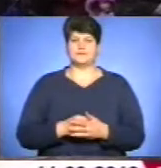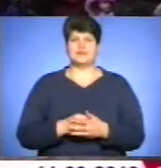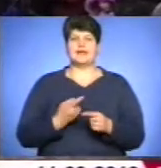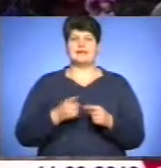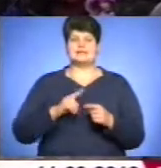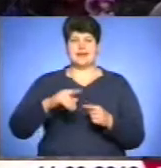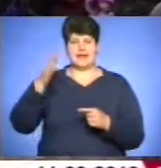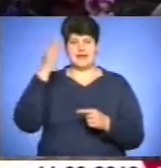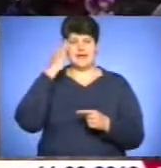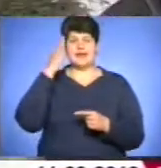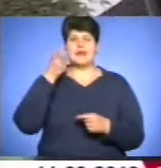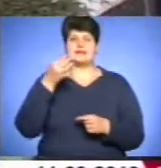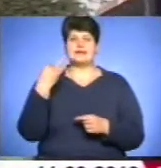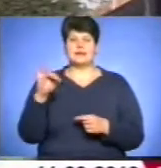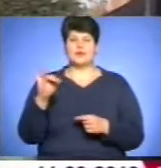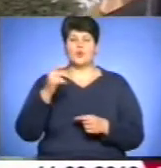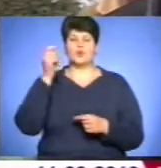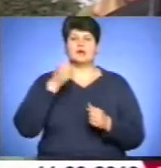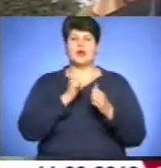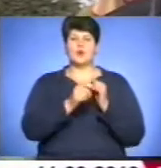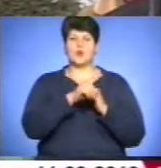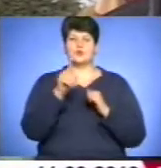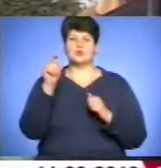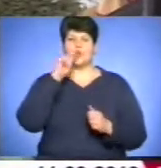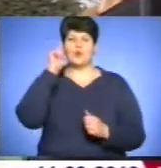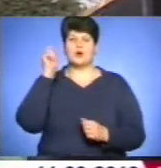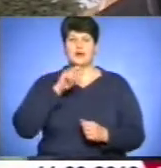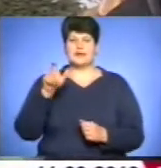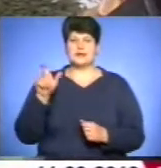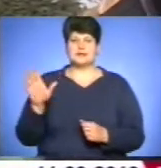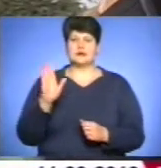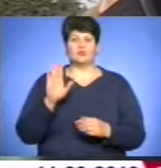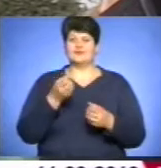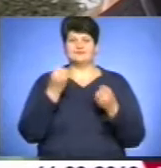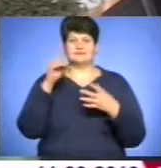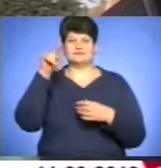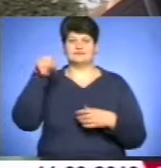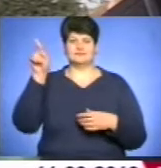геній для кожного українця буде не для галочки.